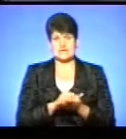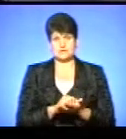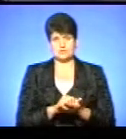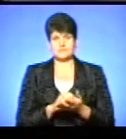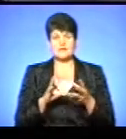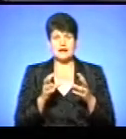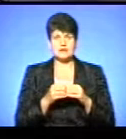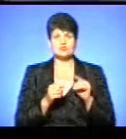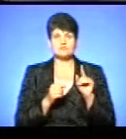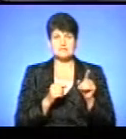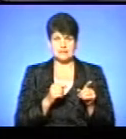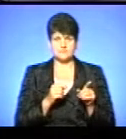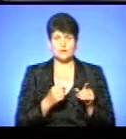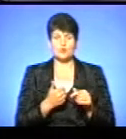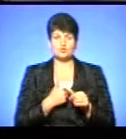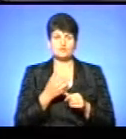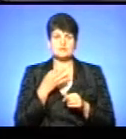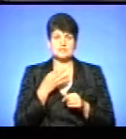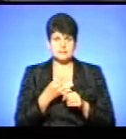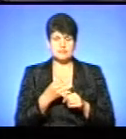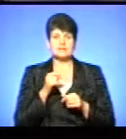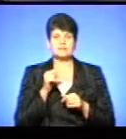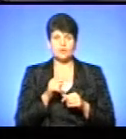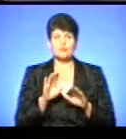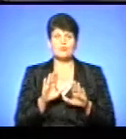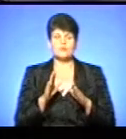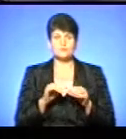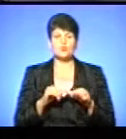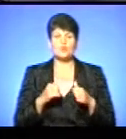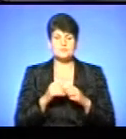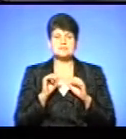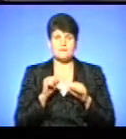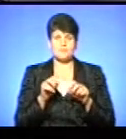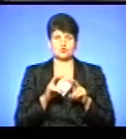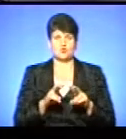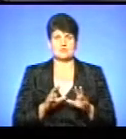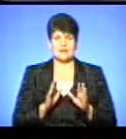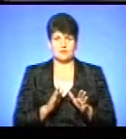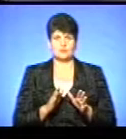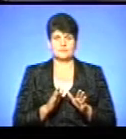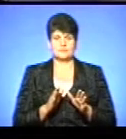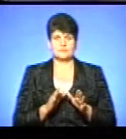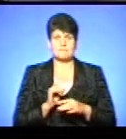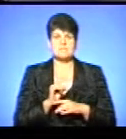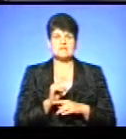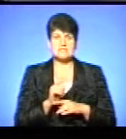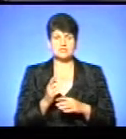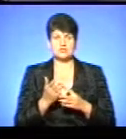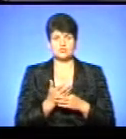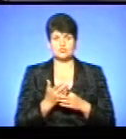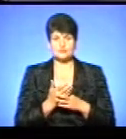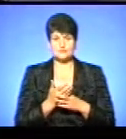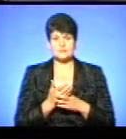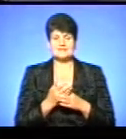Разом з тим, хочу сказати, що і в такому випадку комісія може розглянути призначення субсидій за